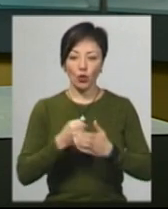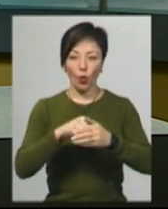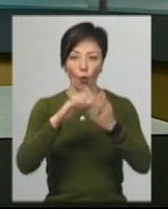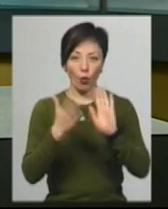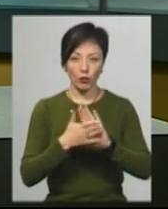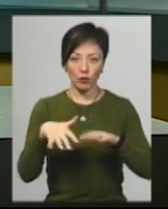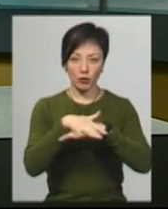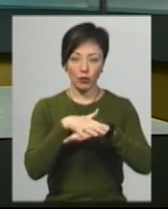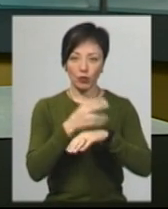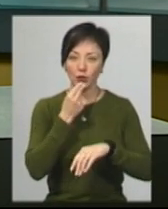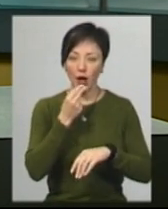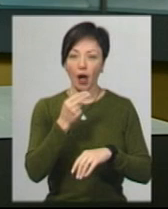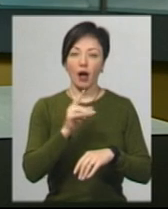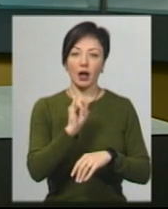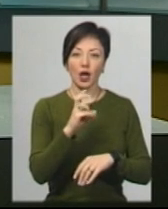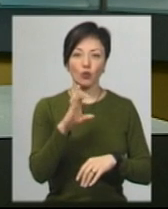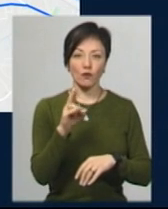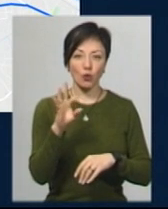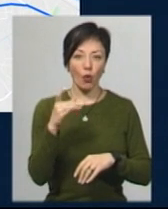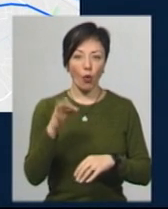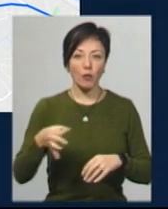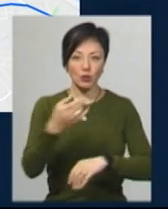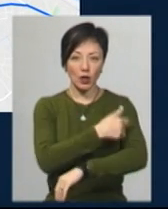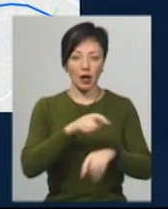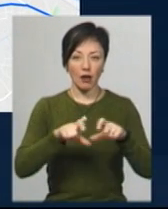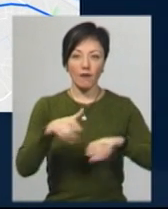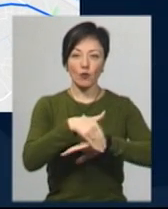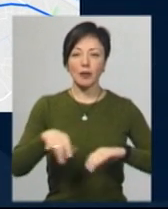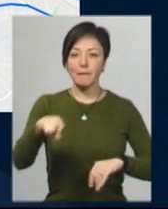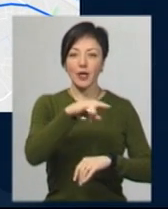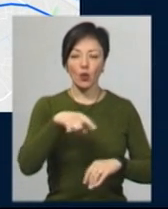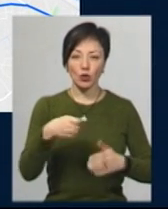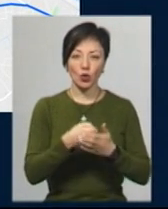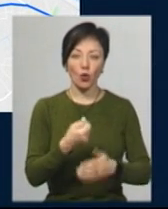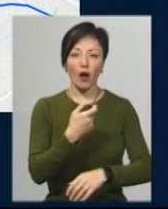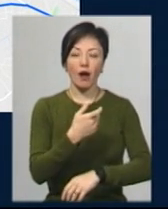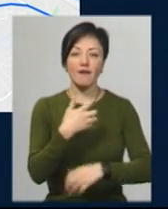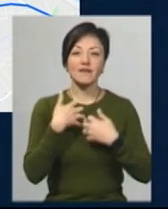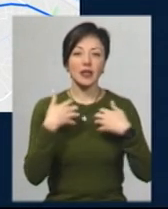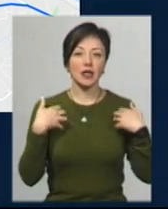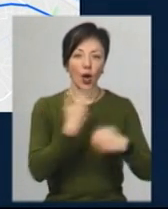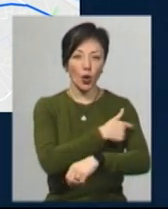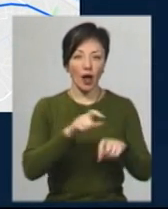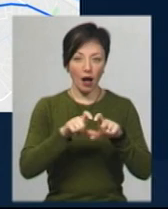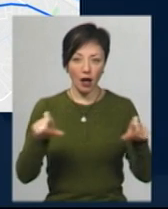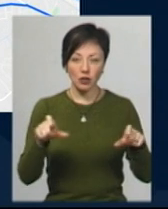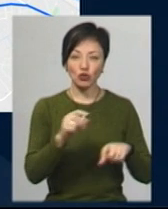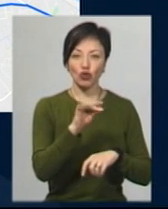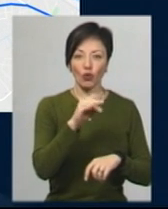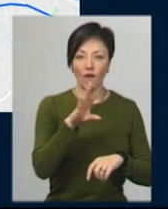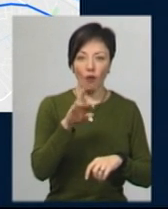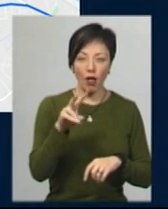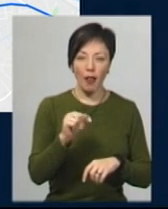продуктового ринку, Красовського до обласної лікарні, по вулиці Пілоцькій аж до ветеринарної лікарні, вулицями Чорновола,